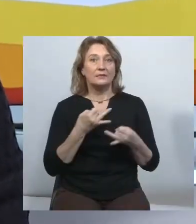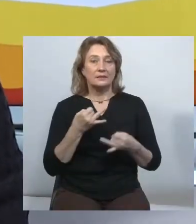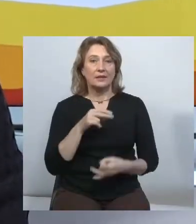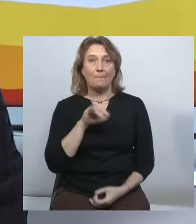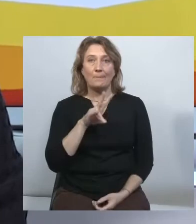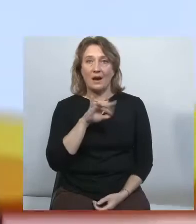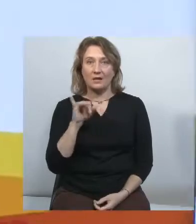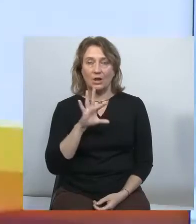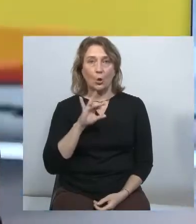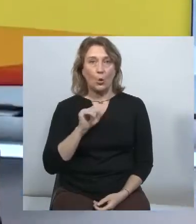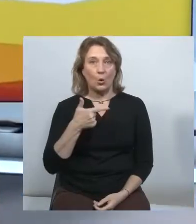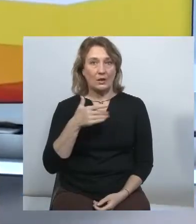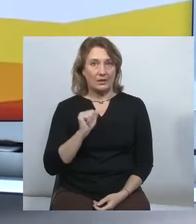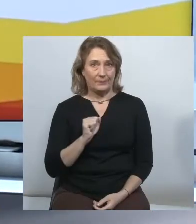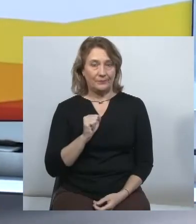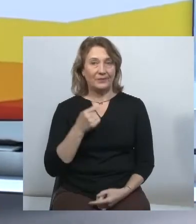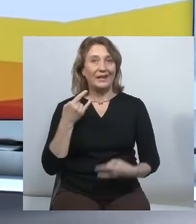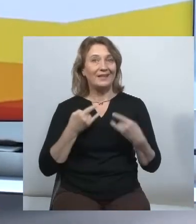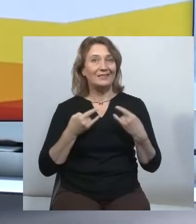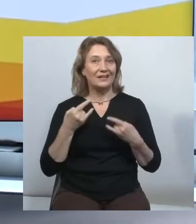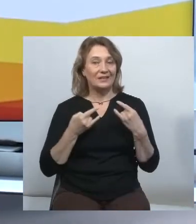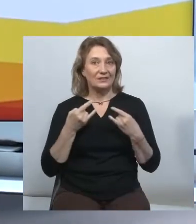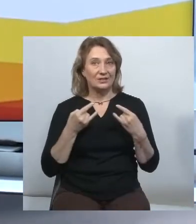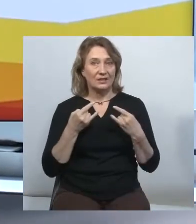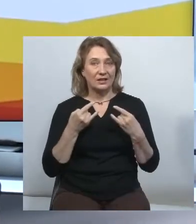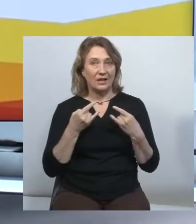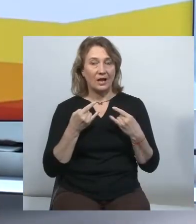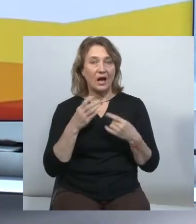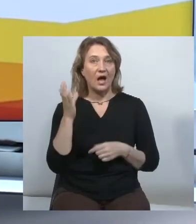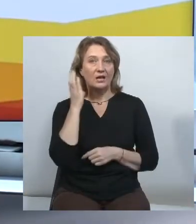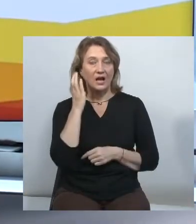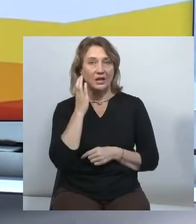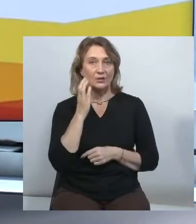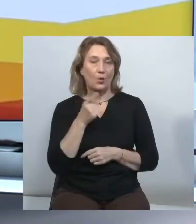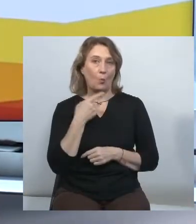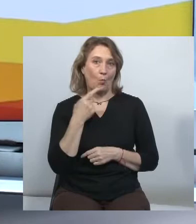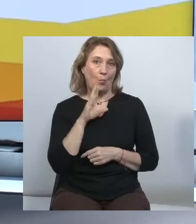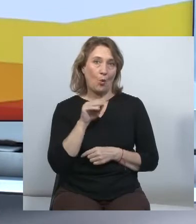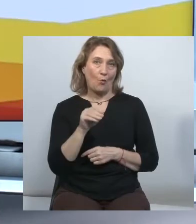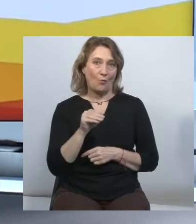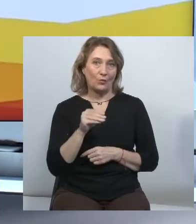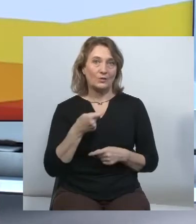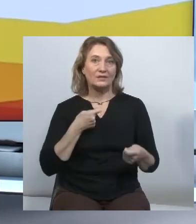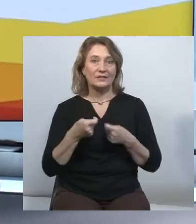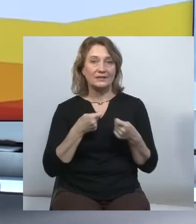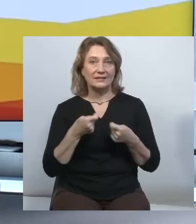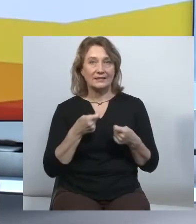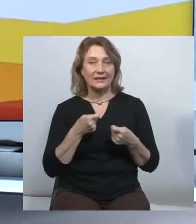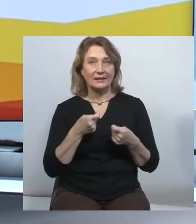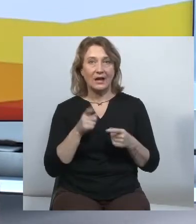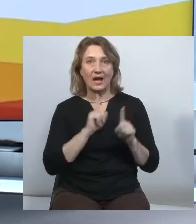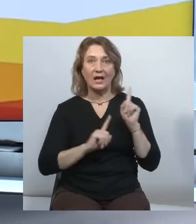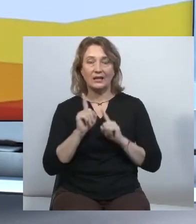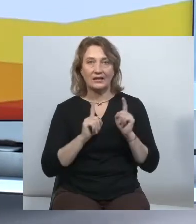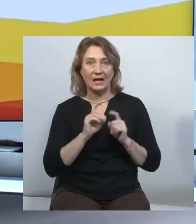Герасимюк, голова Національної Ради з питань телебачення та радіомовлення. Керівниця проєкту ЄС та Рада Європи працюють